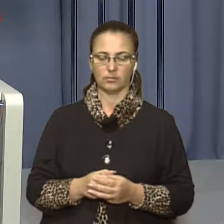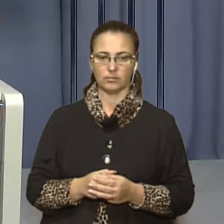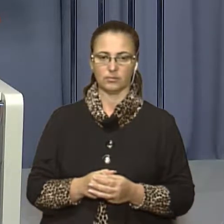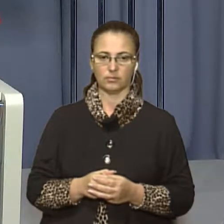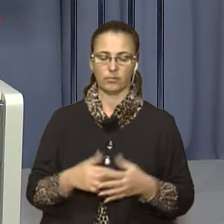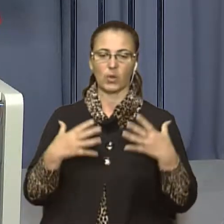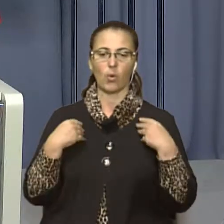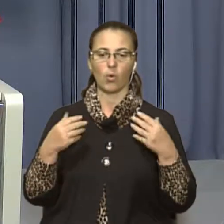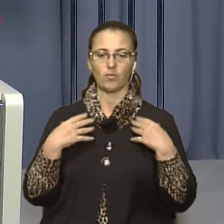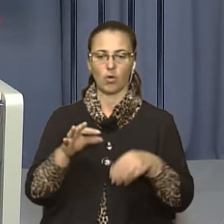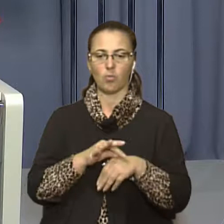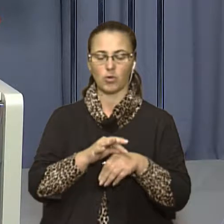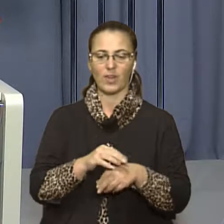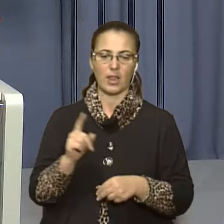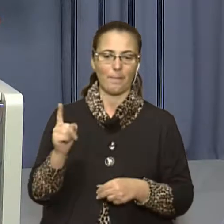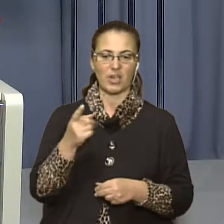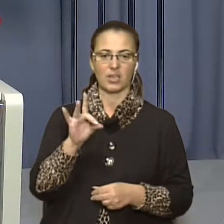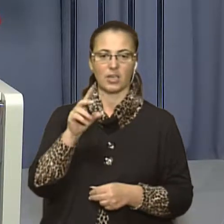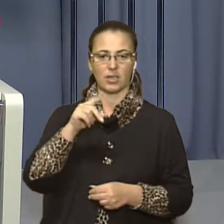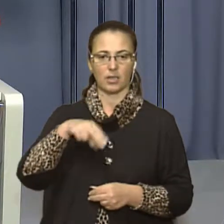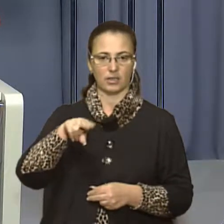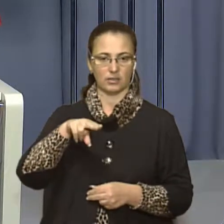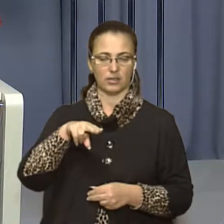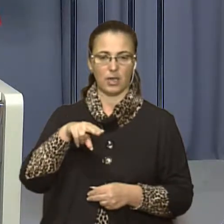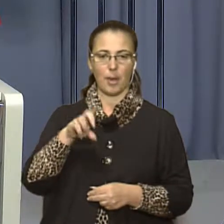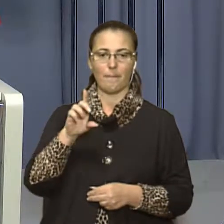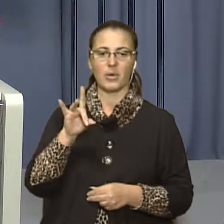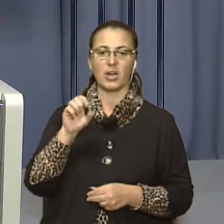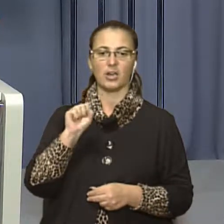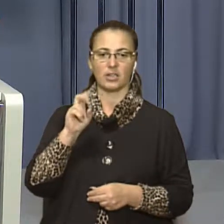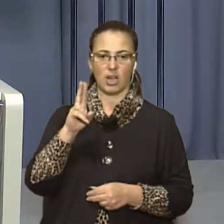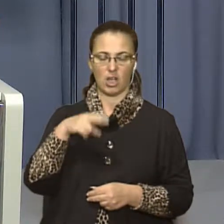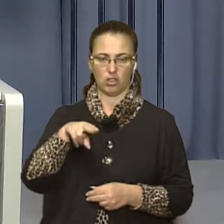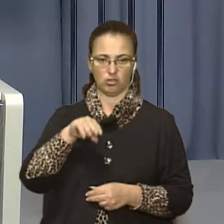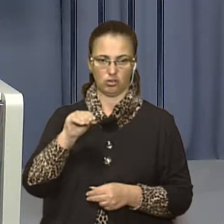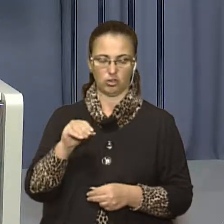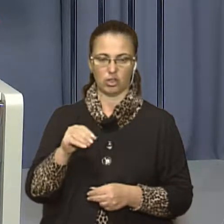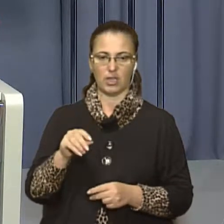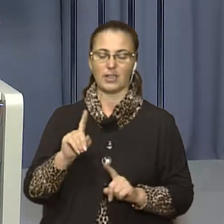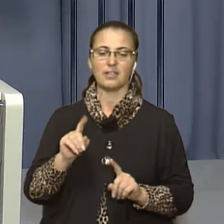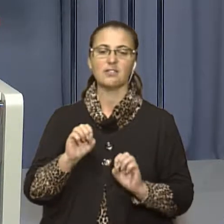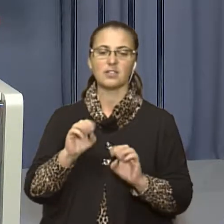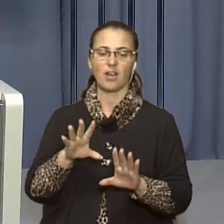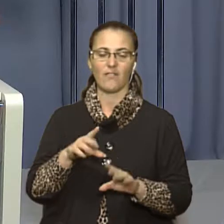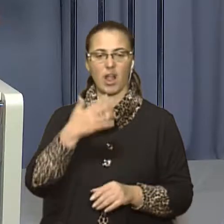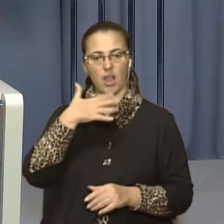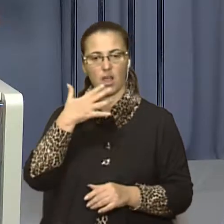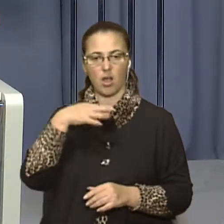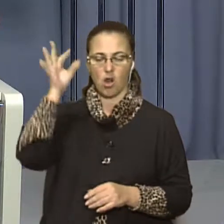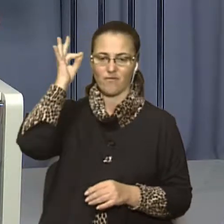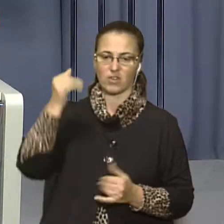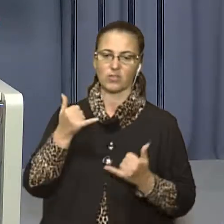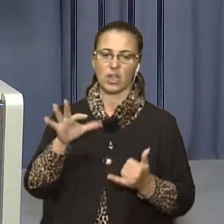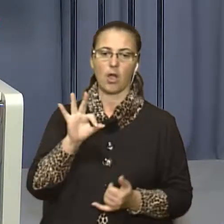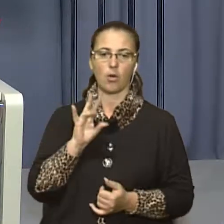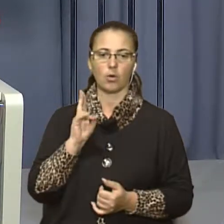У Львові відбувся перший редбранч, львів'яни здавали кров та волосся для онкохворих. Така акція відбувається у межах